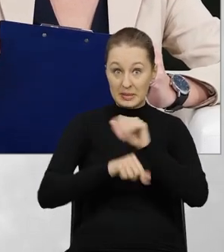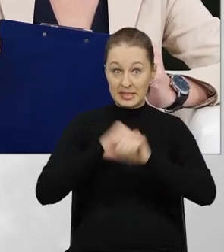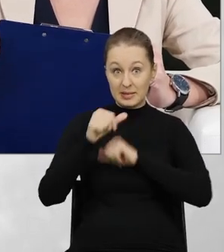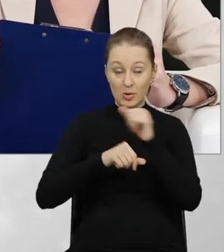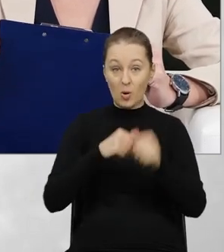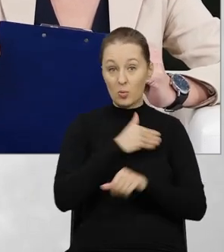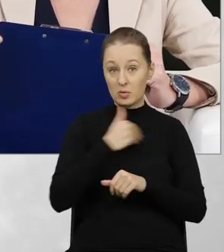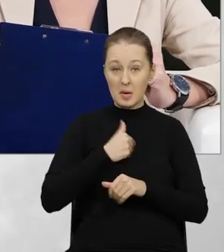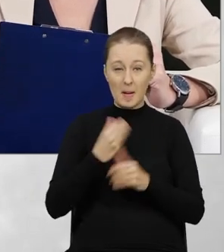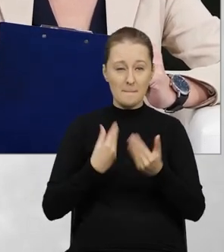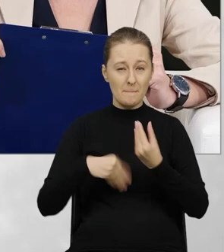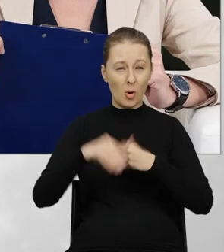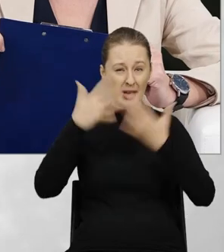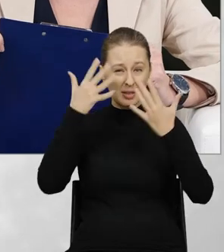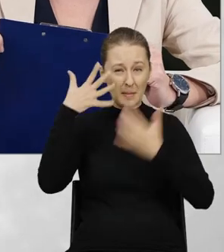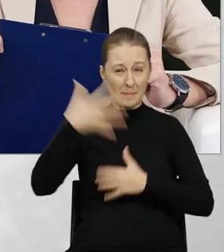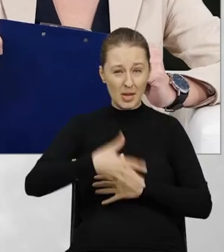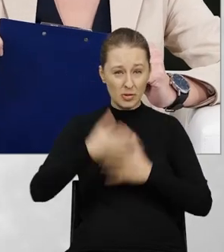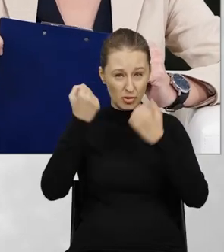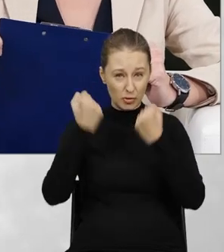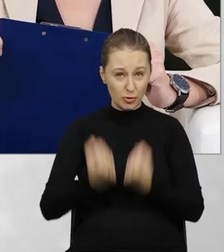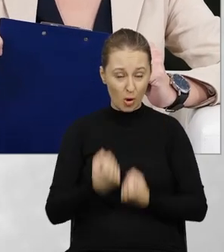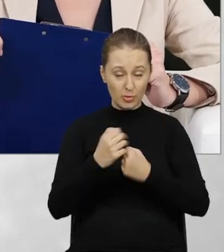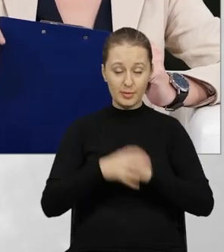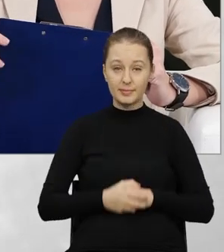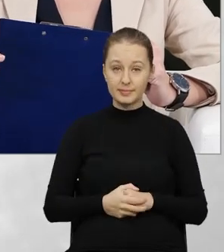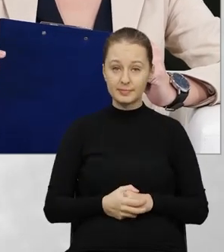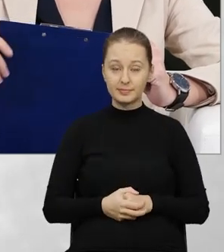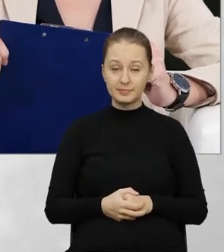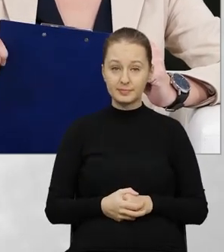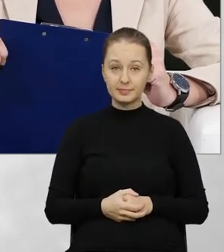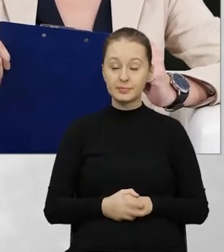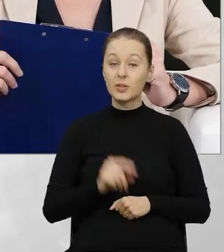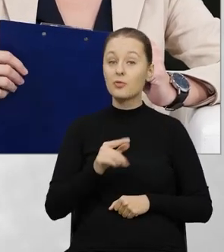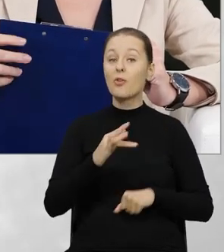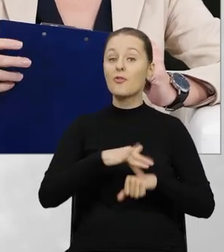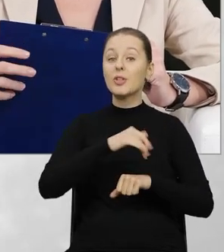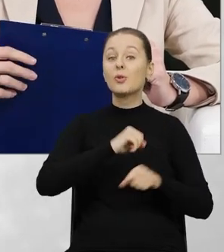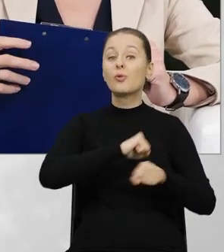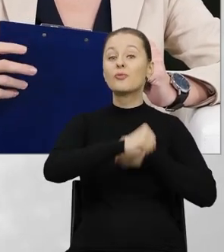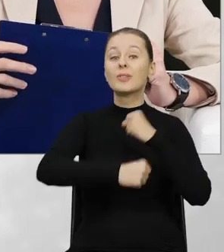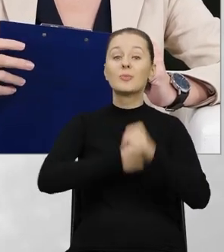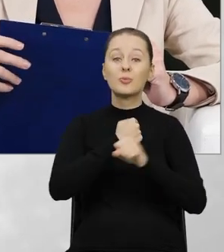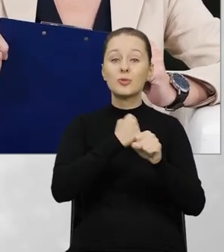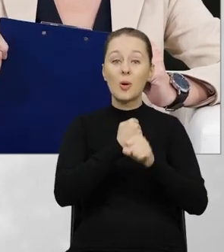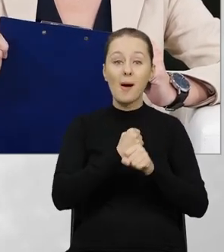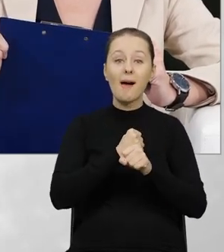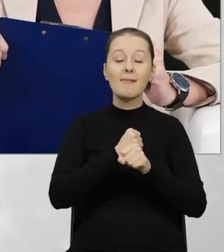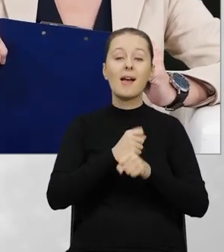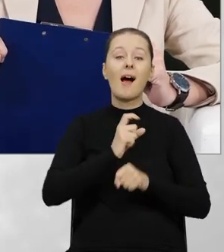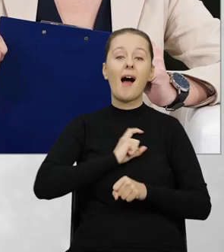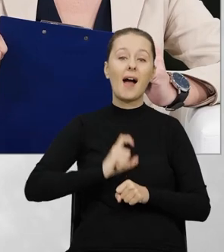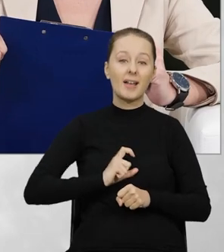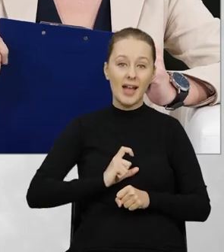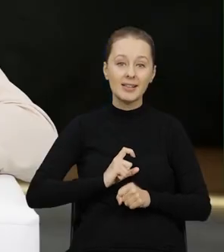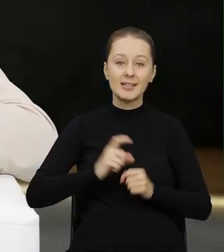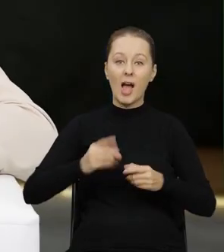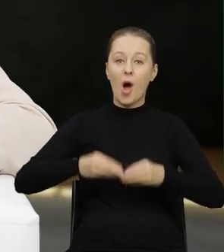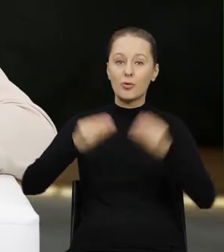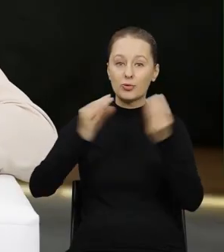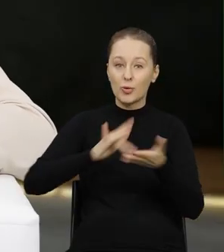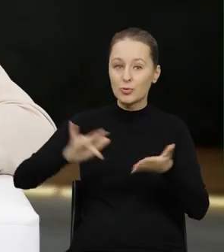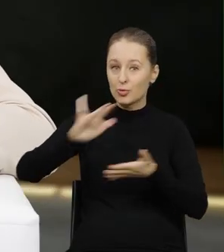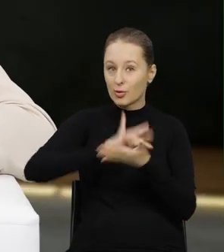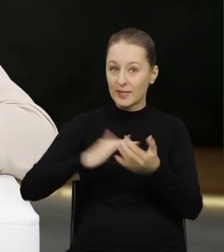w 2017 roku do Polski, to ponad 5 tysięcy ton, o tyle jakby w wyniku współdziałania z Agencją Środowiska